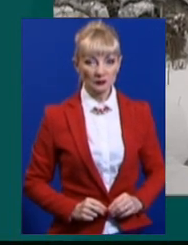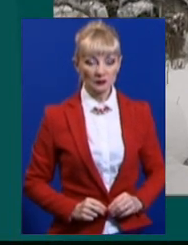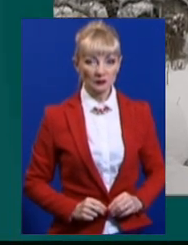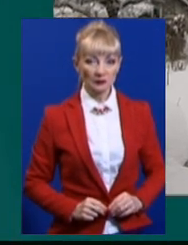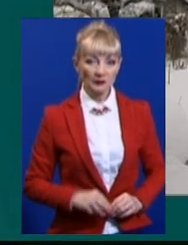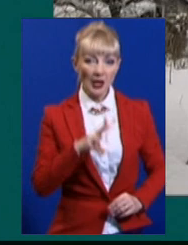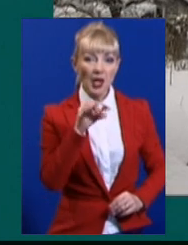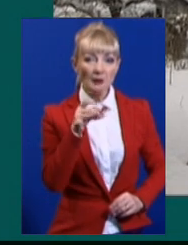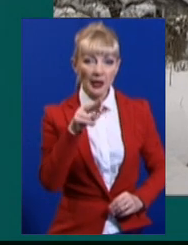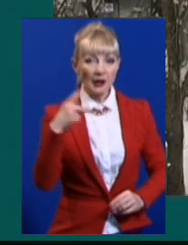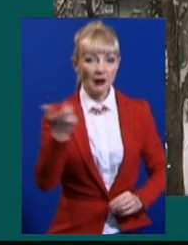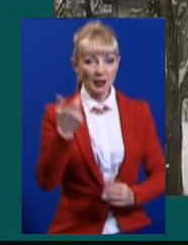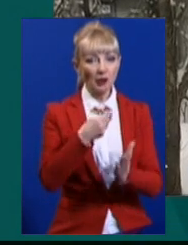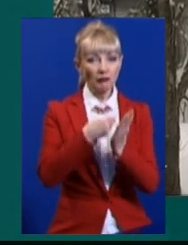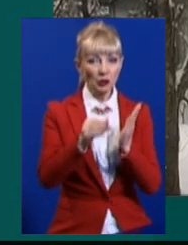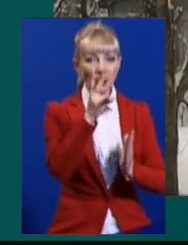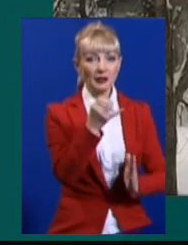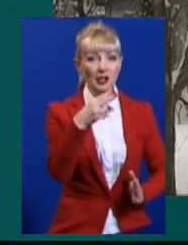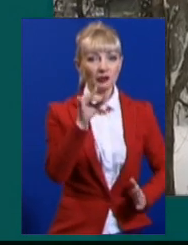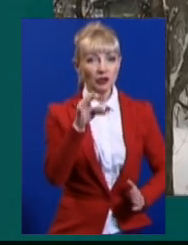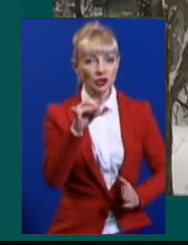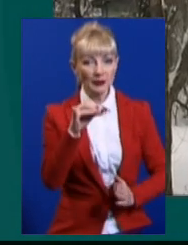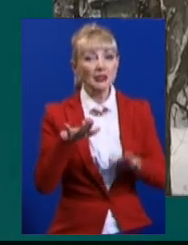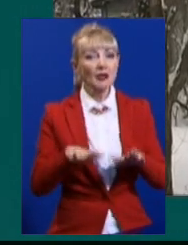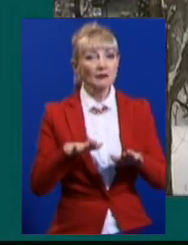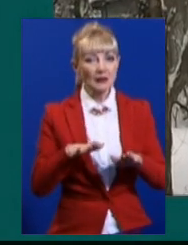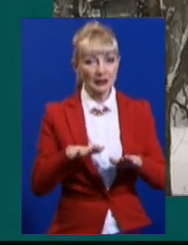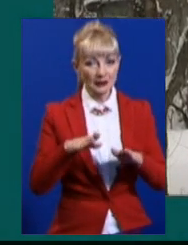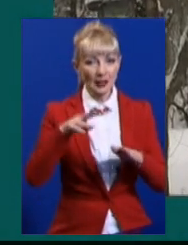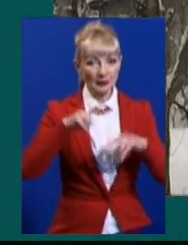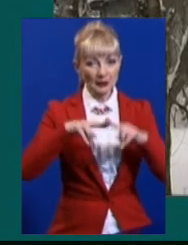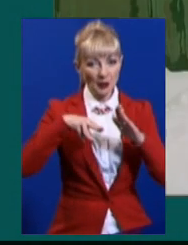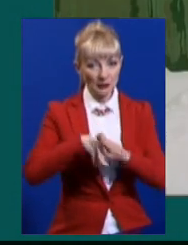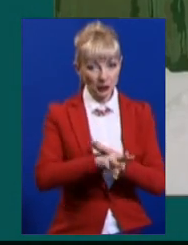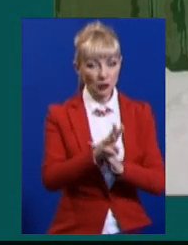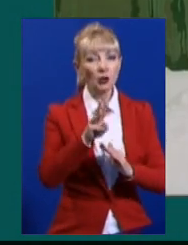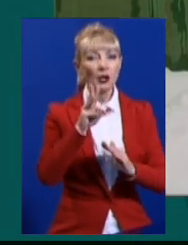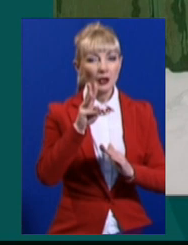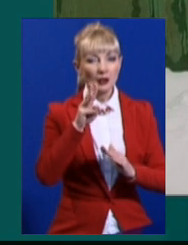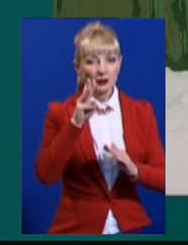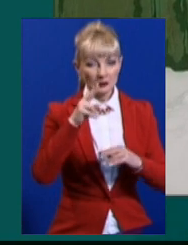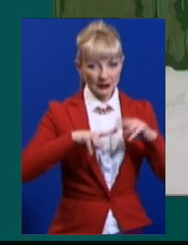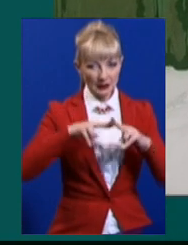Мерія Харкова викупала нерухомості у зоні будівництва метро на Одеську на 40 млн грн.